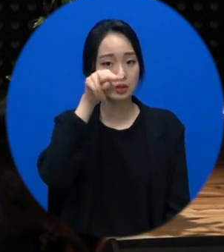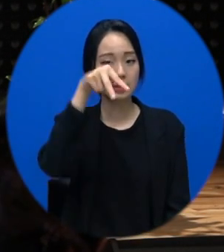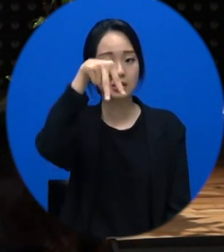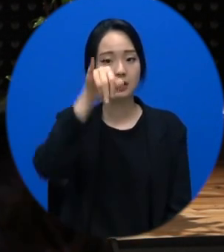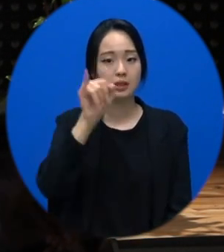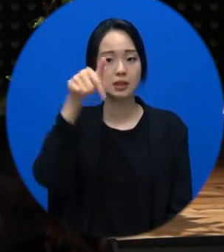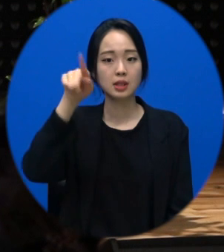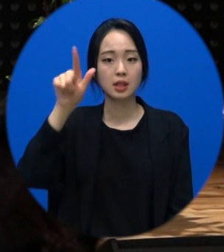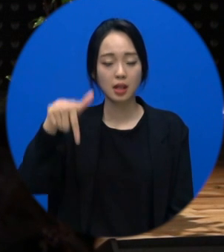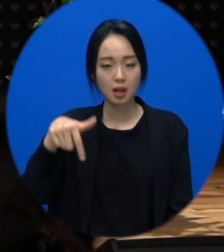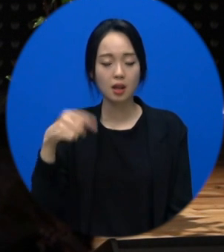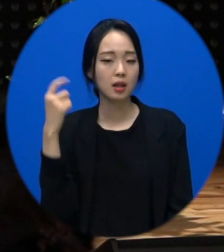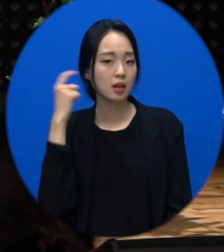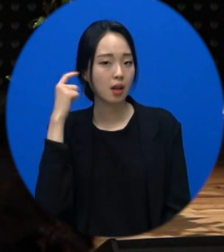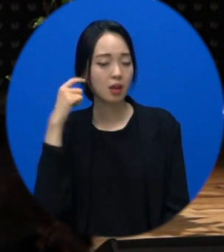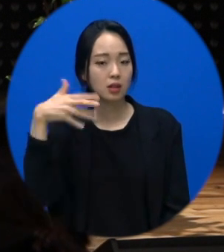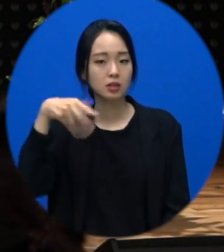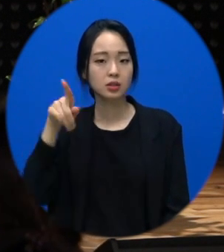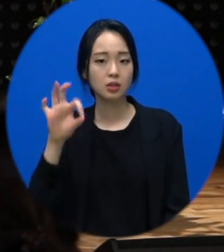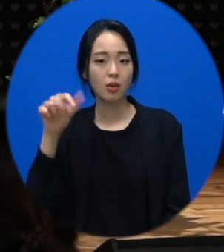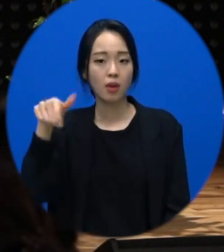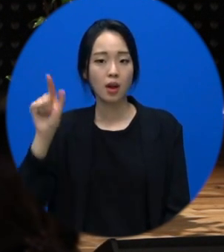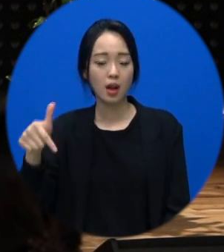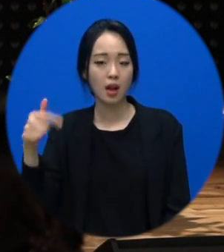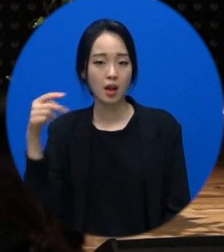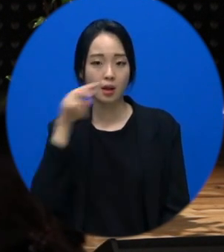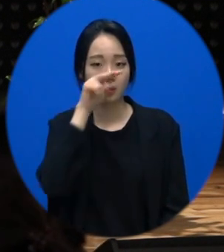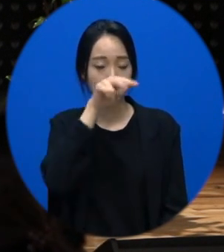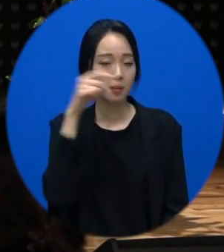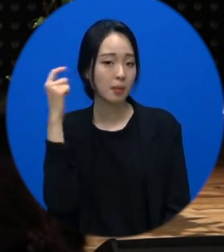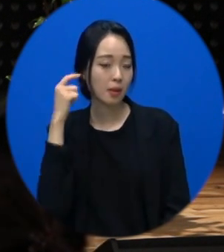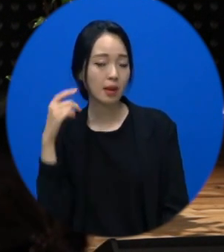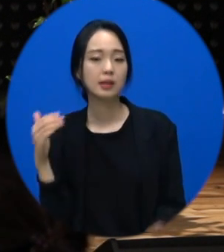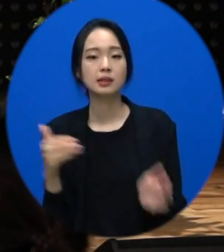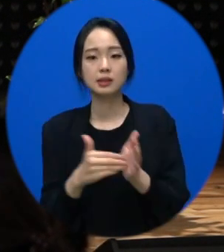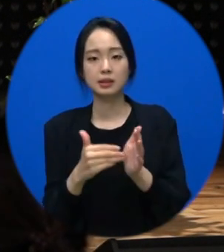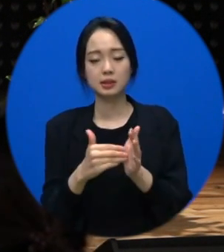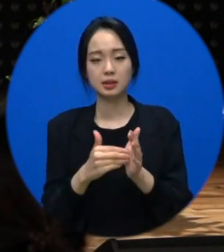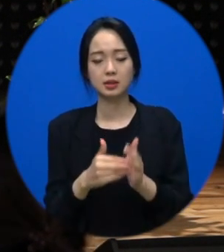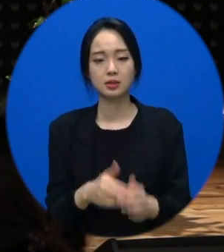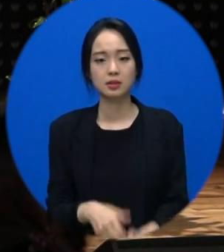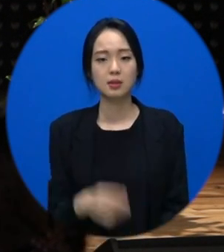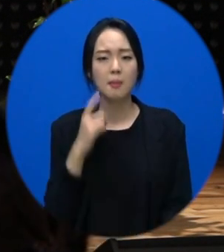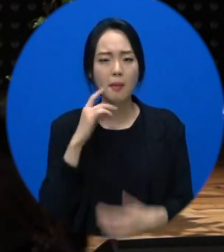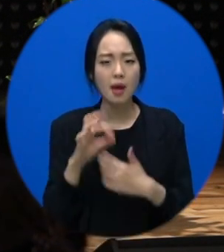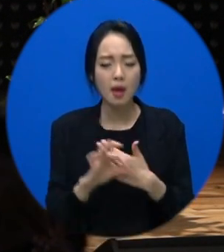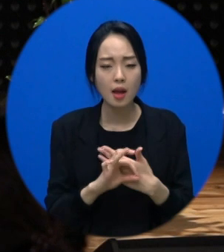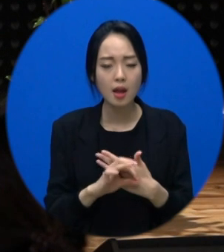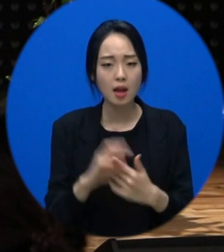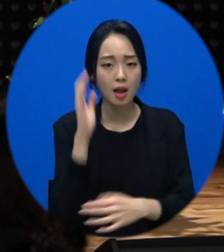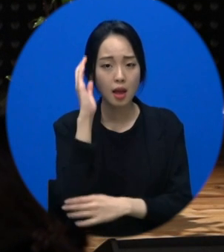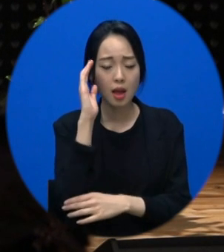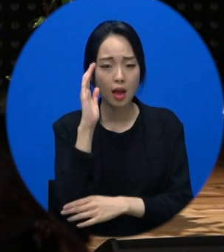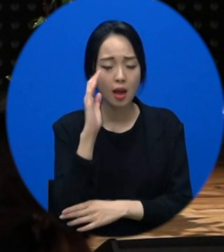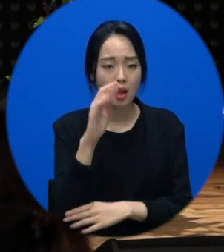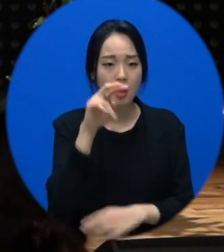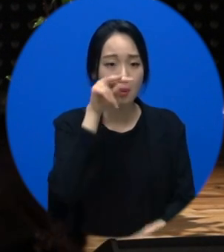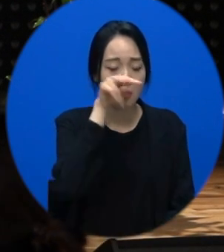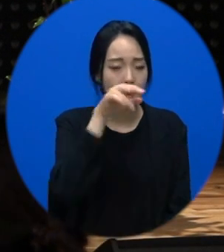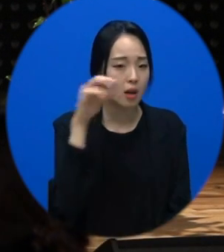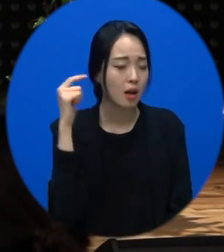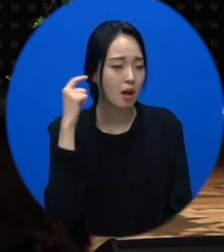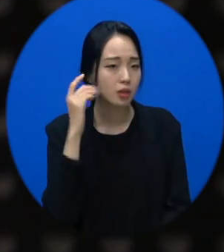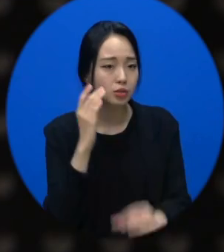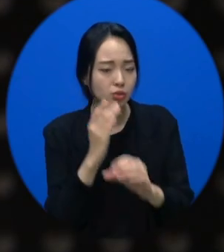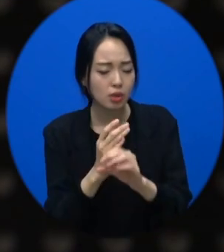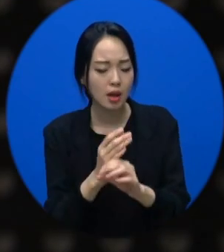청각으로 제 얘기 듣고 계시잖아요. 그게 다예요. 그런데 제 얘기가 만약에 저거 괜찮은 것 같아 하고 적으려고 하시잖아요.